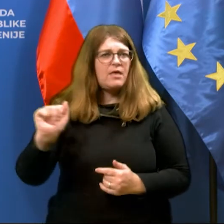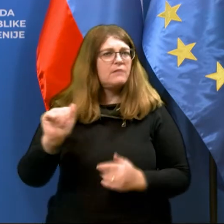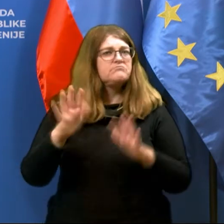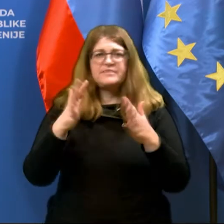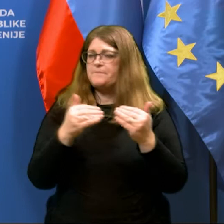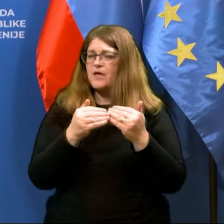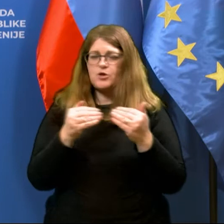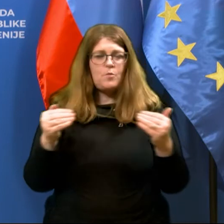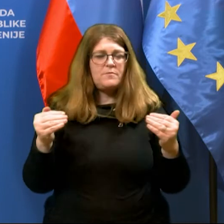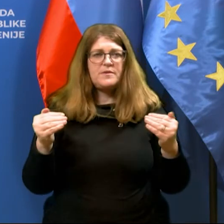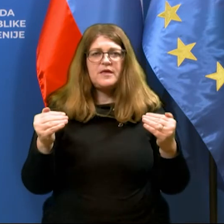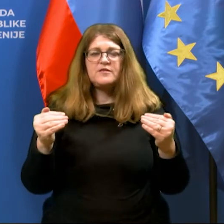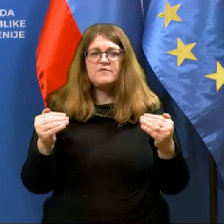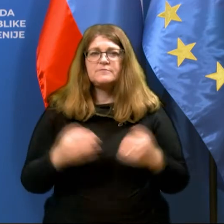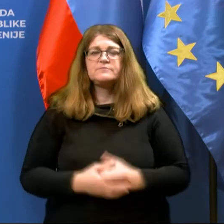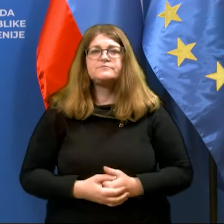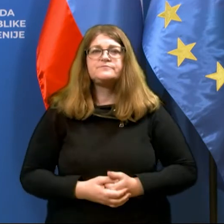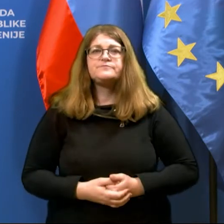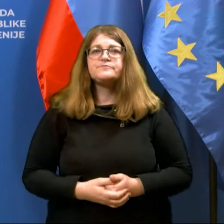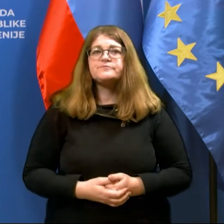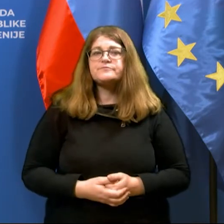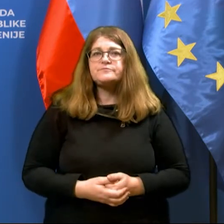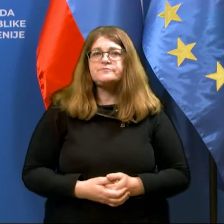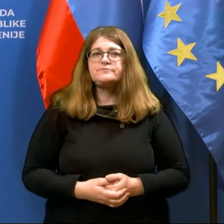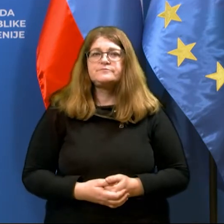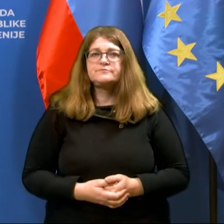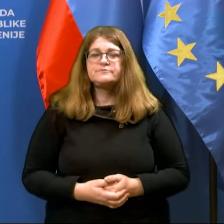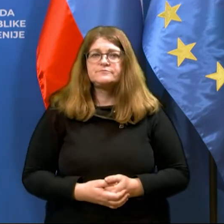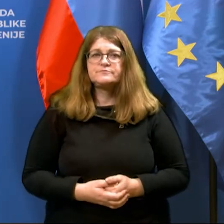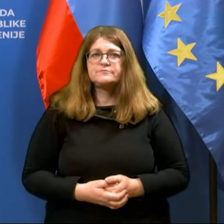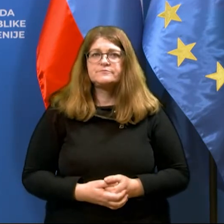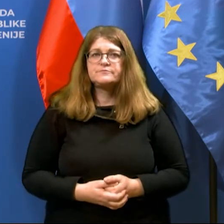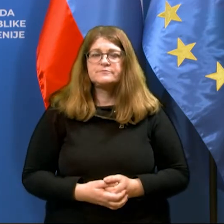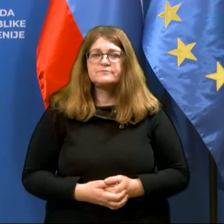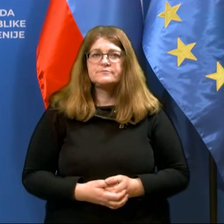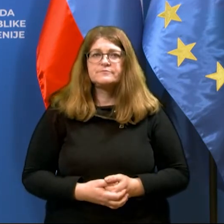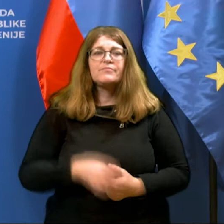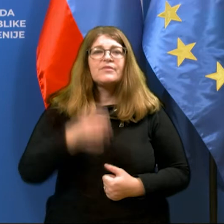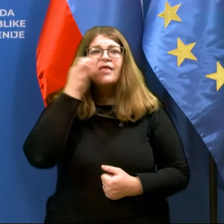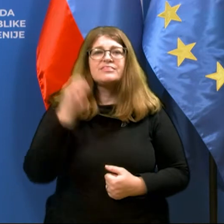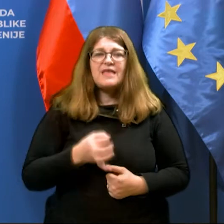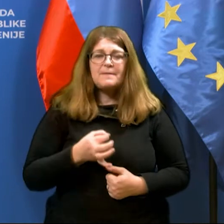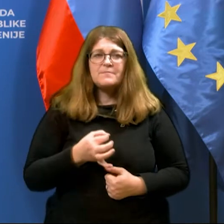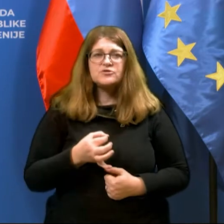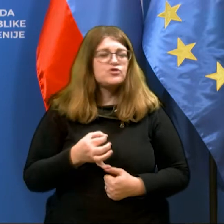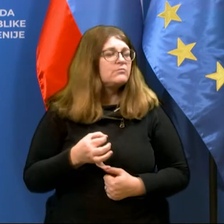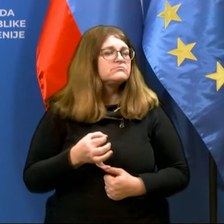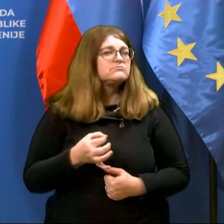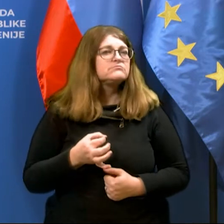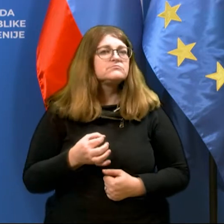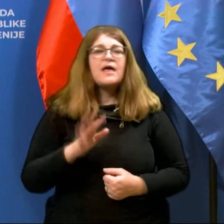med administrativnimi enotami in niti nimajo omejitve v nočnem času. Nemčija nasplošno ne